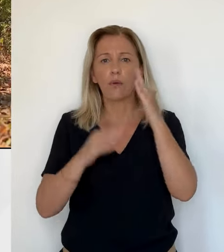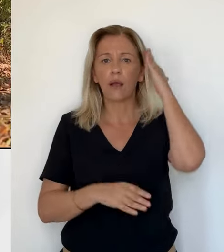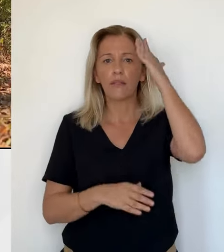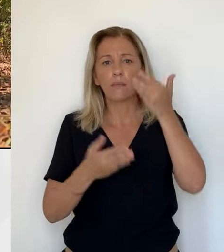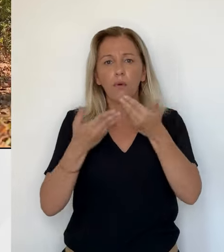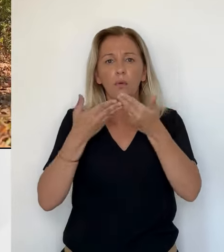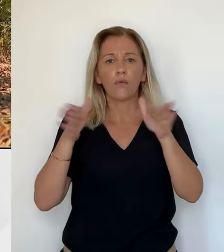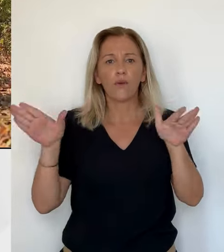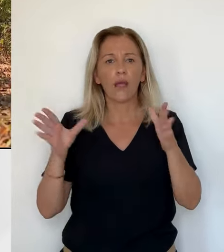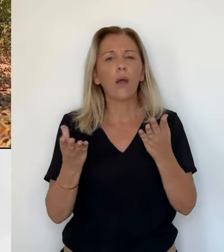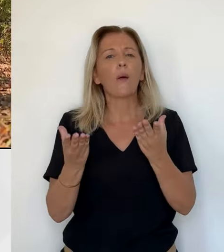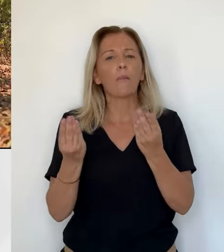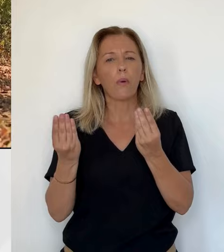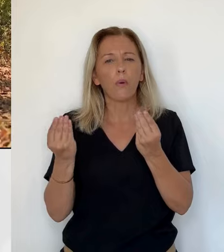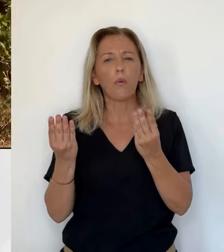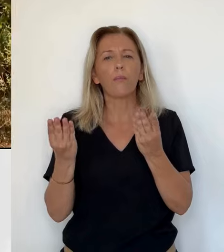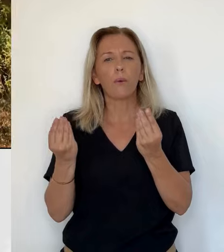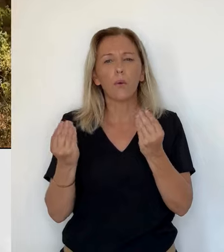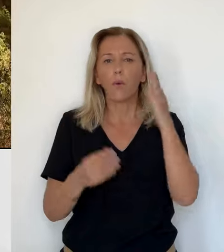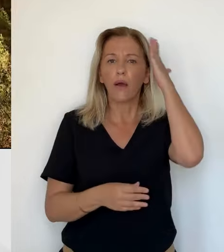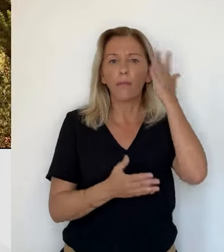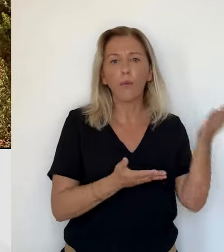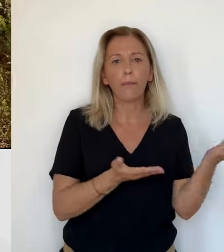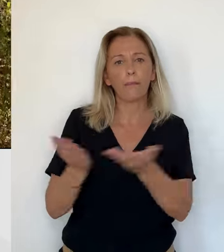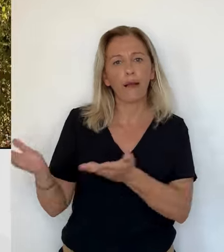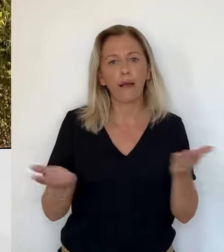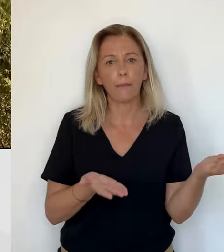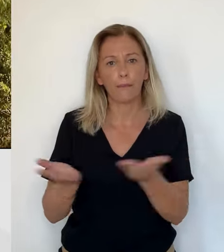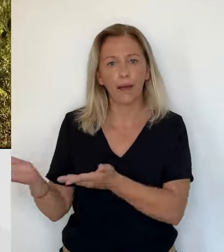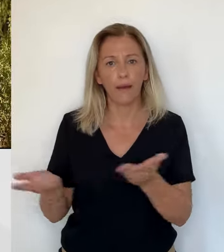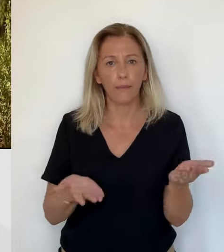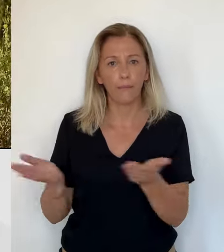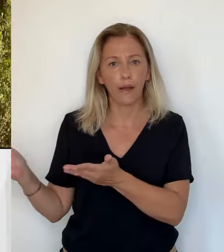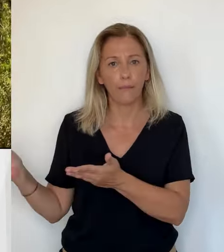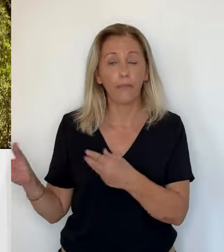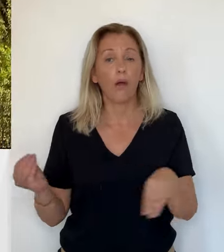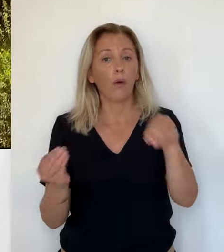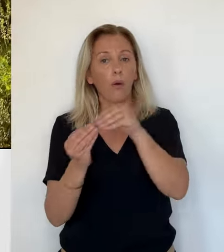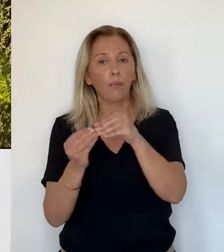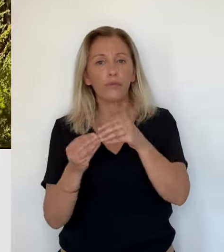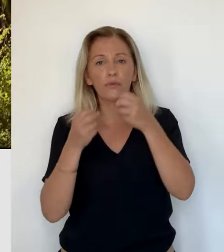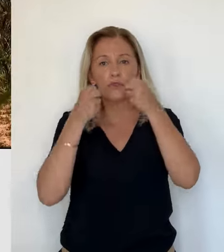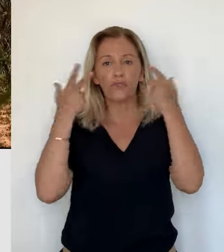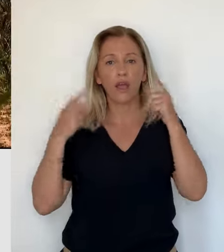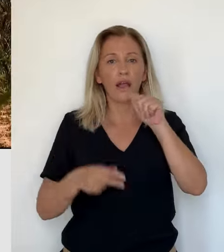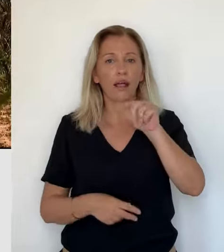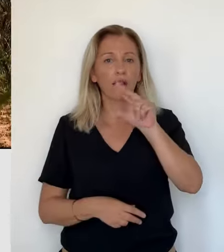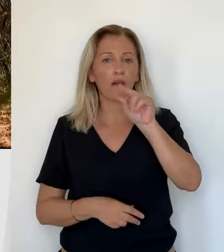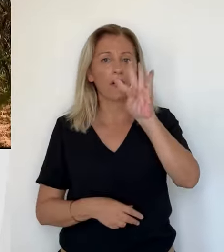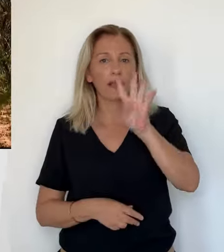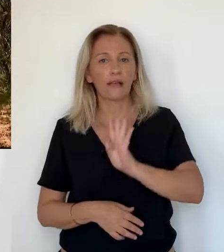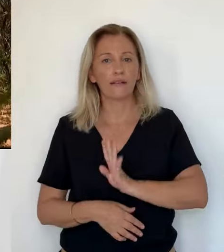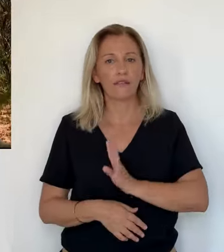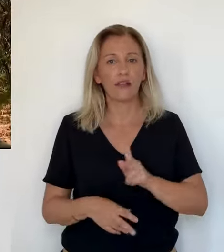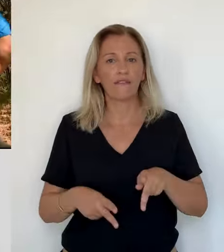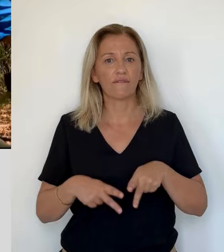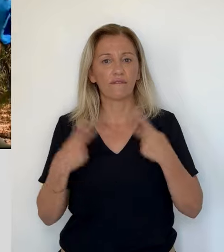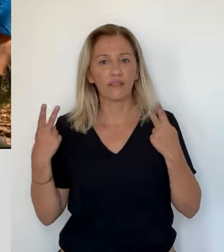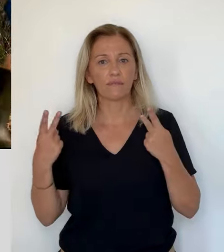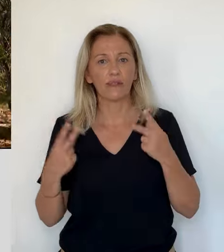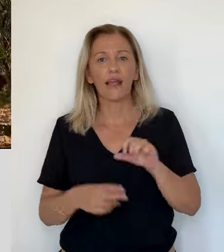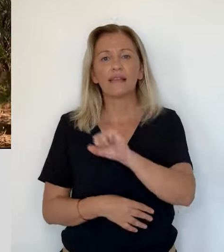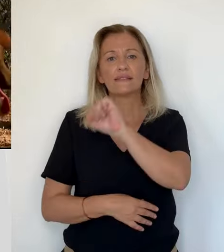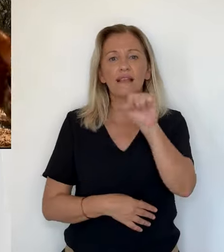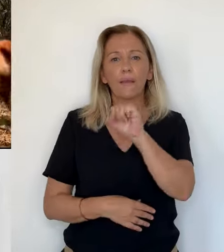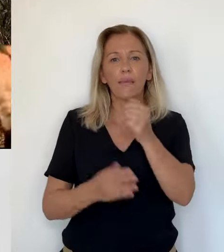34 chiens. Simba a passé ses journées sur une terrasse au soleil. Il est arrivé ici il y a trois semaines. D'abord craintif et agressif, il se laisse